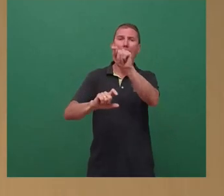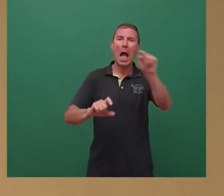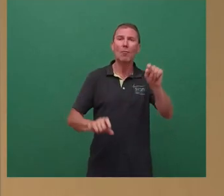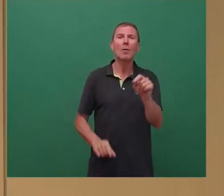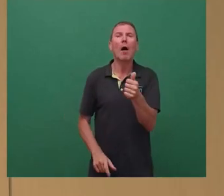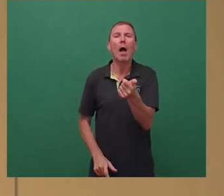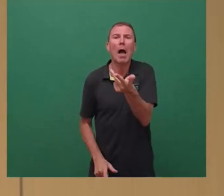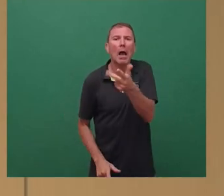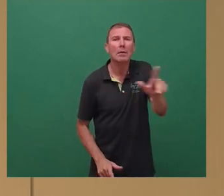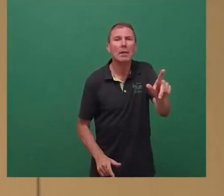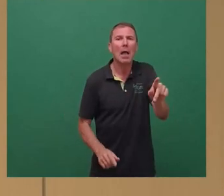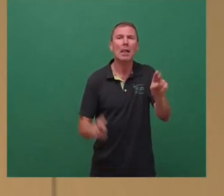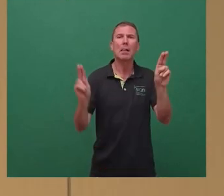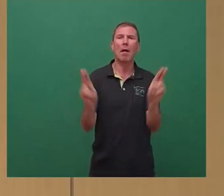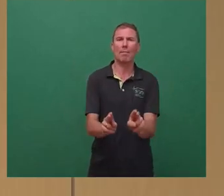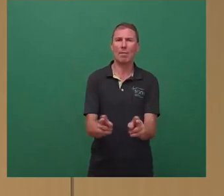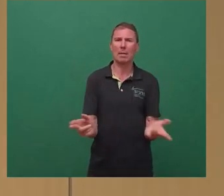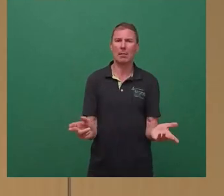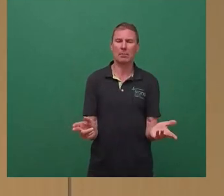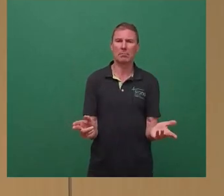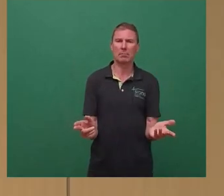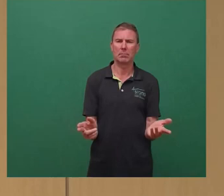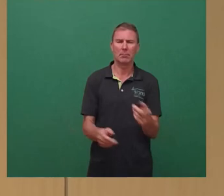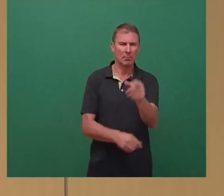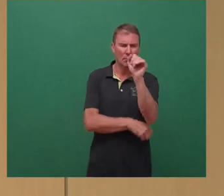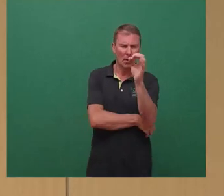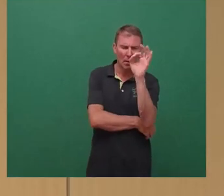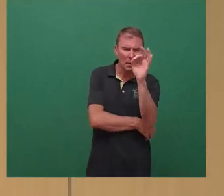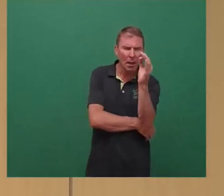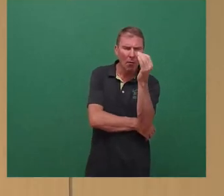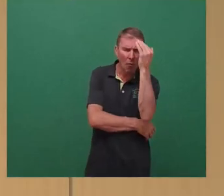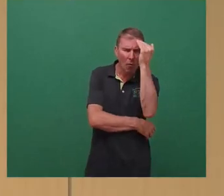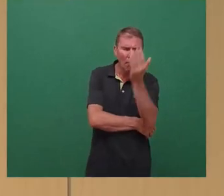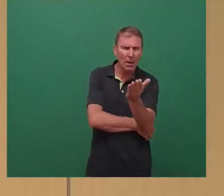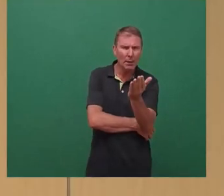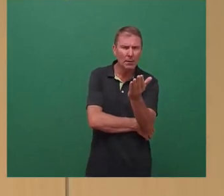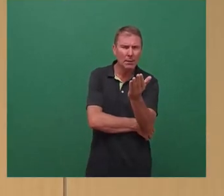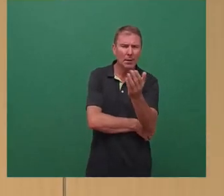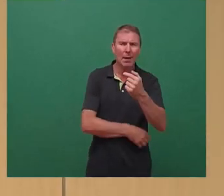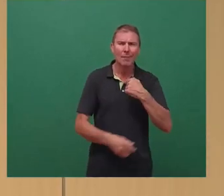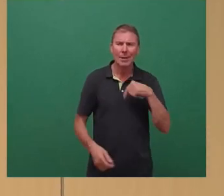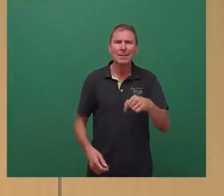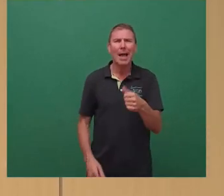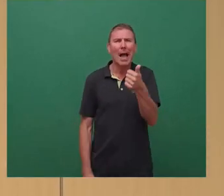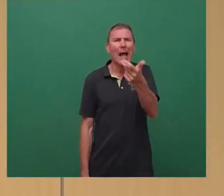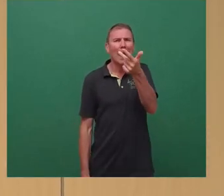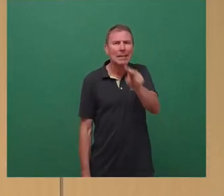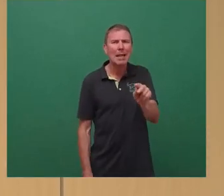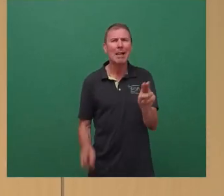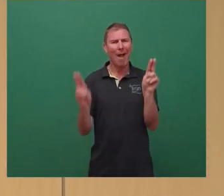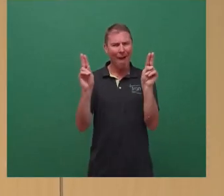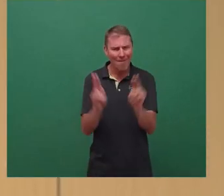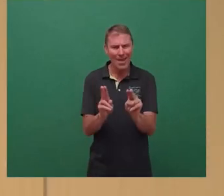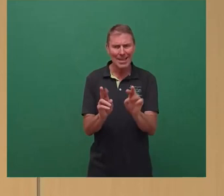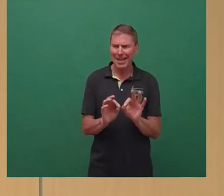gesunken. Man muss sich das auf der Zunge zergehen lassen. Wir schießen heute ein Drittel weniger für